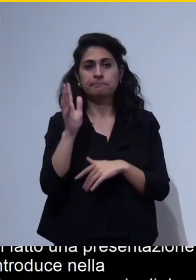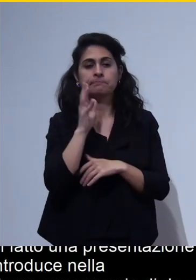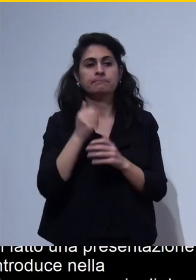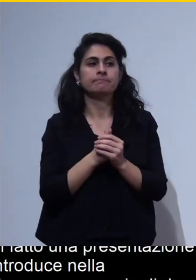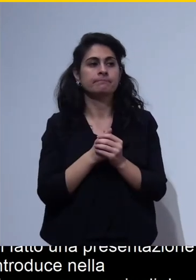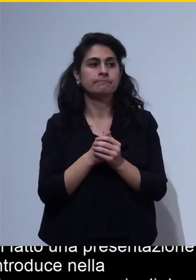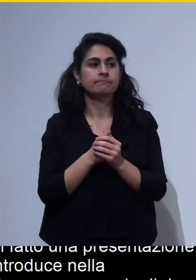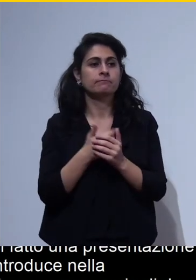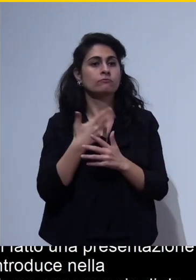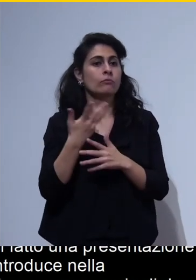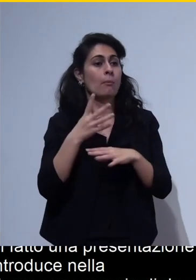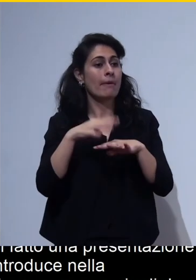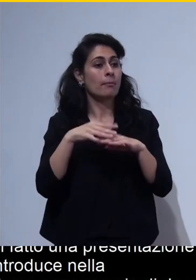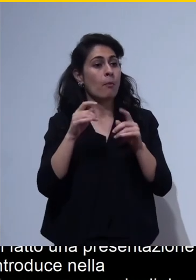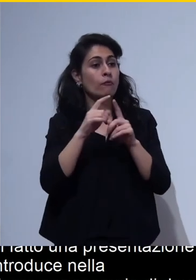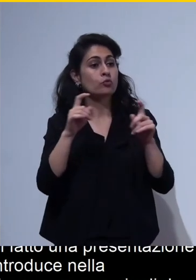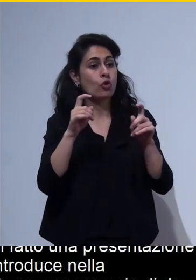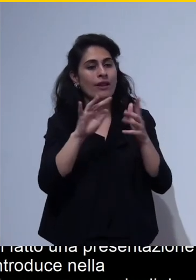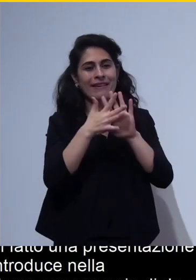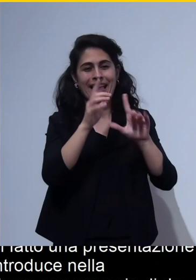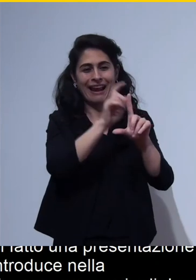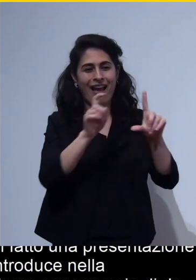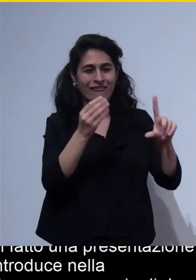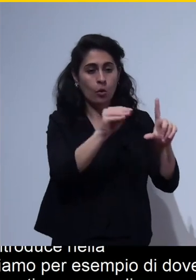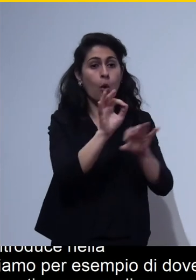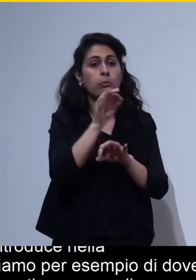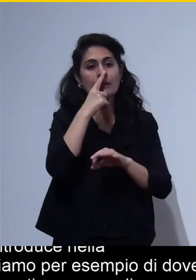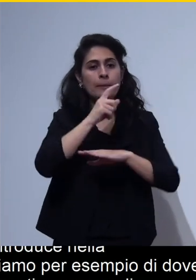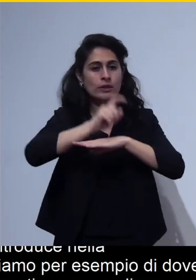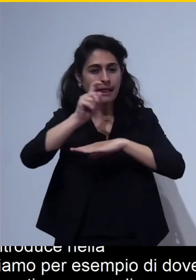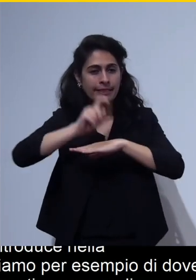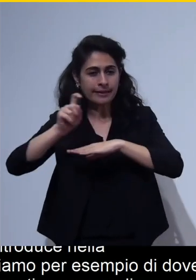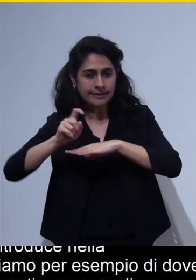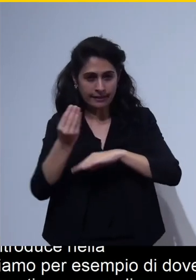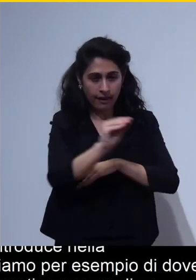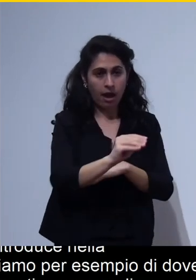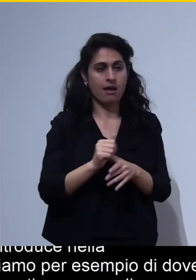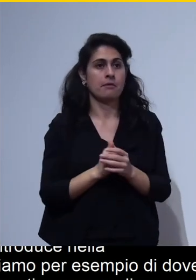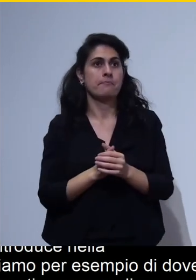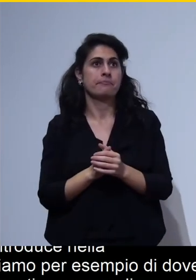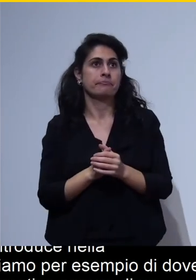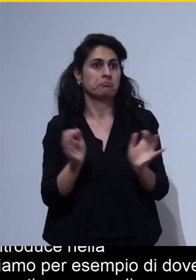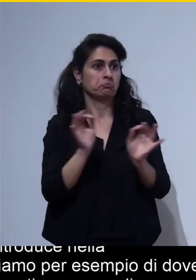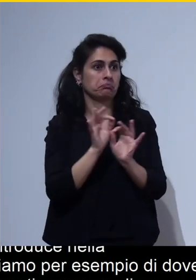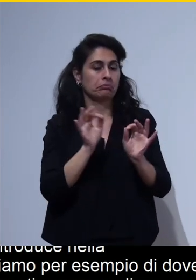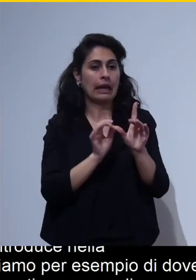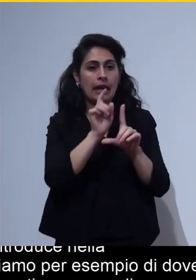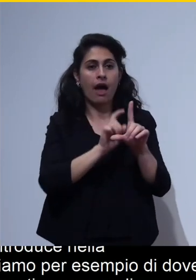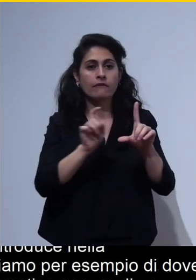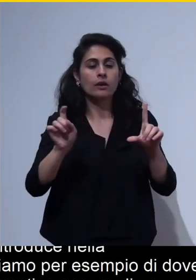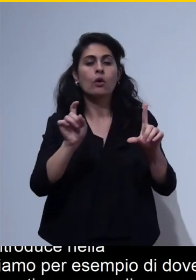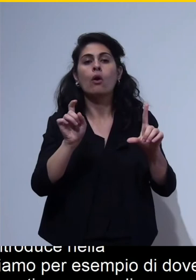matematica oppure di un grafico di statistica oppure non so un grafico per rappresentare